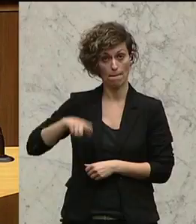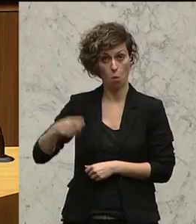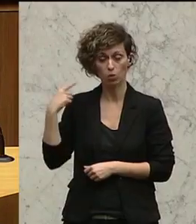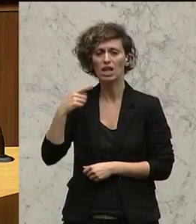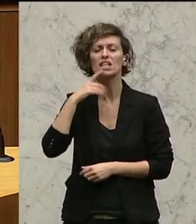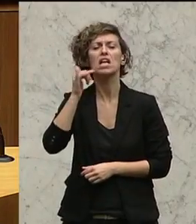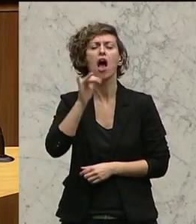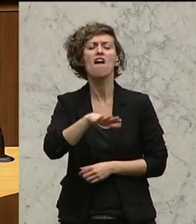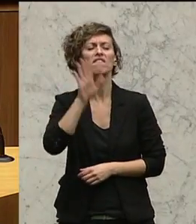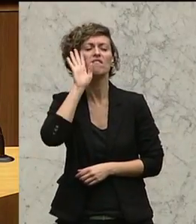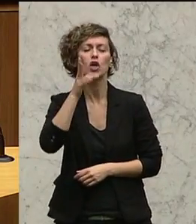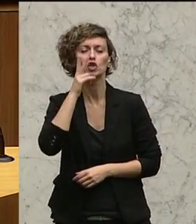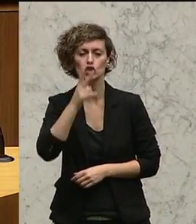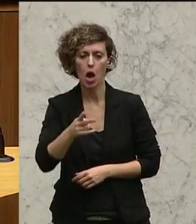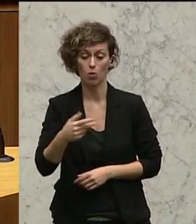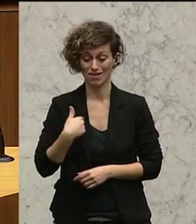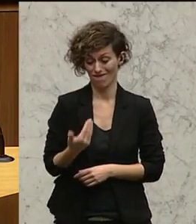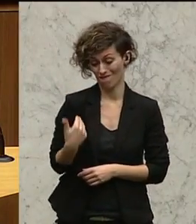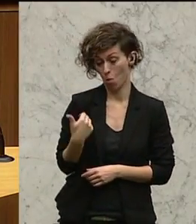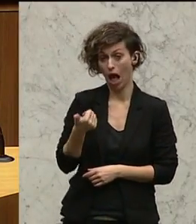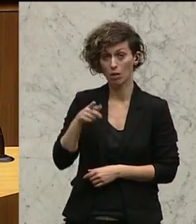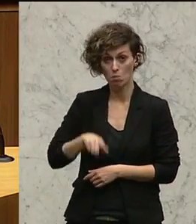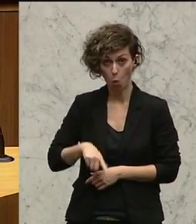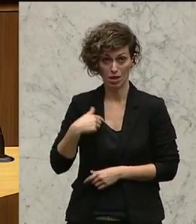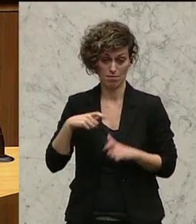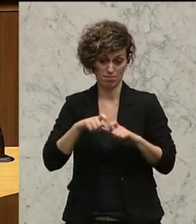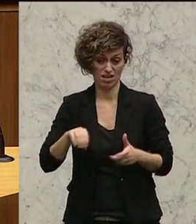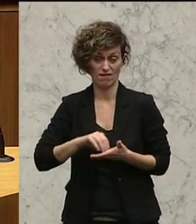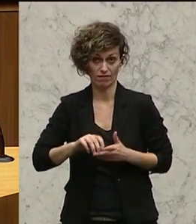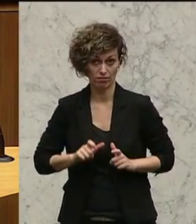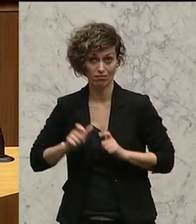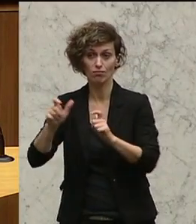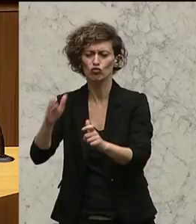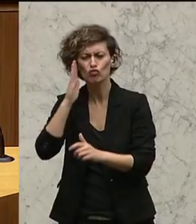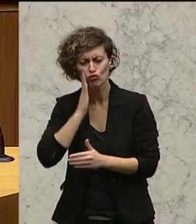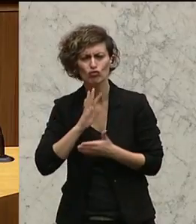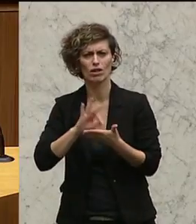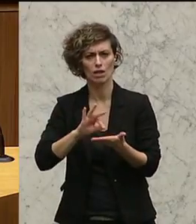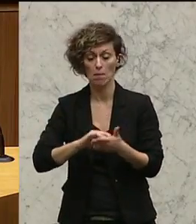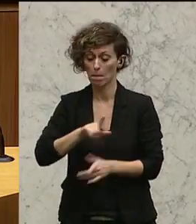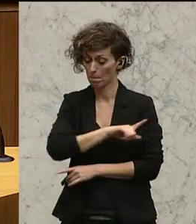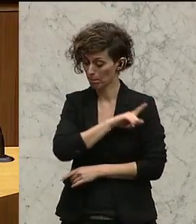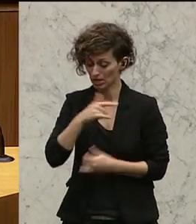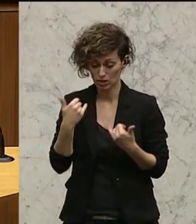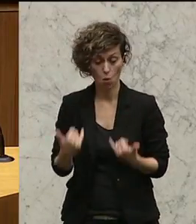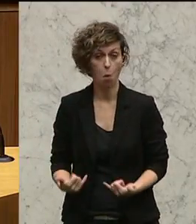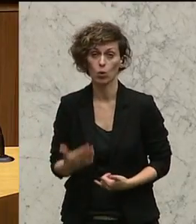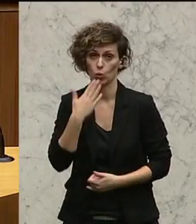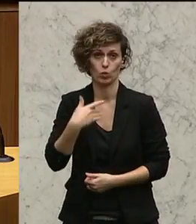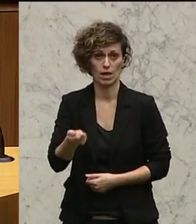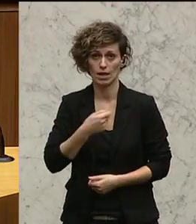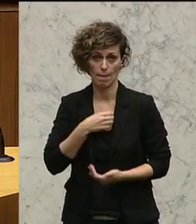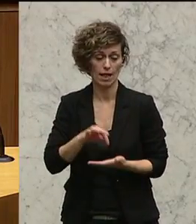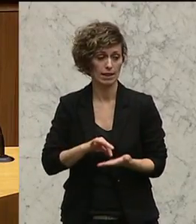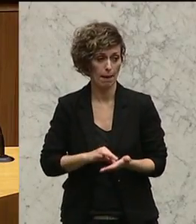haben es gesagt, Sie werden es sich anschauen. Ich habe Ihnen vor einem Monat einen Brief geschrieben und Sie haben einen Termin gebeten. Sie haben mir bis heute keinen Termin gegeben.